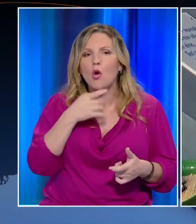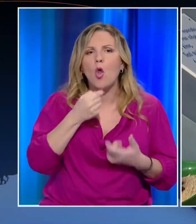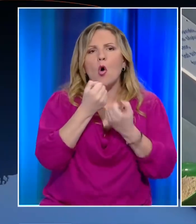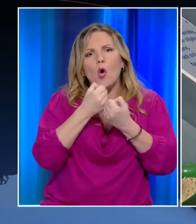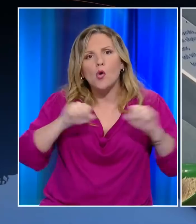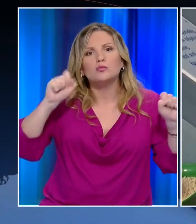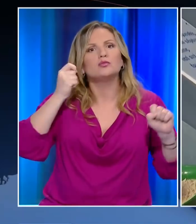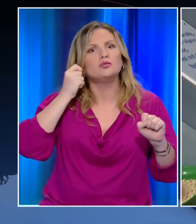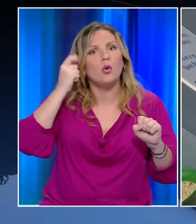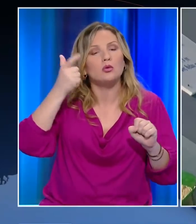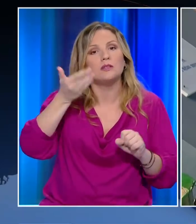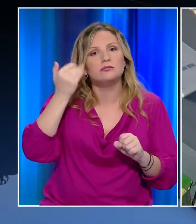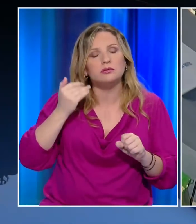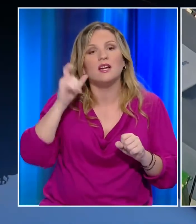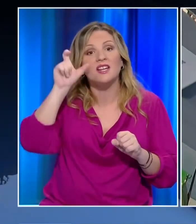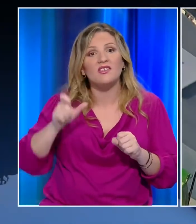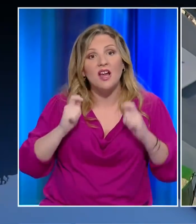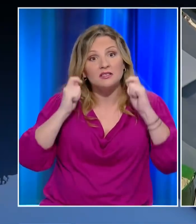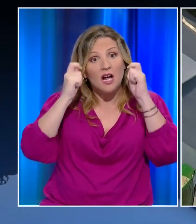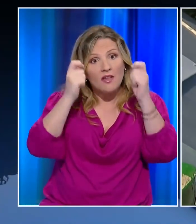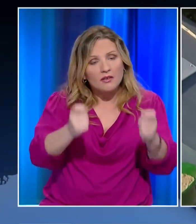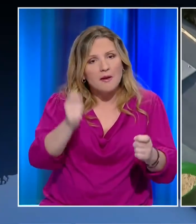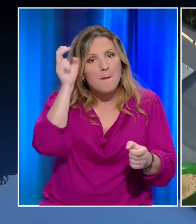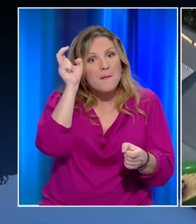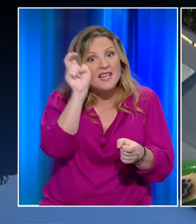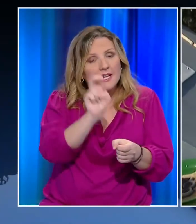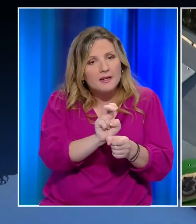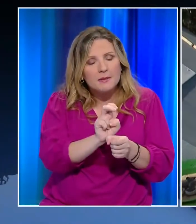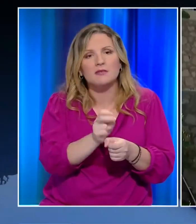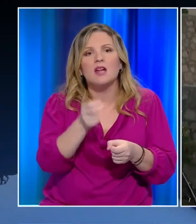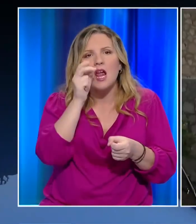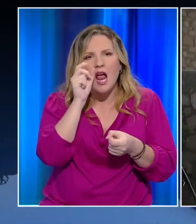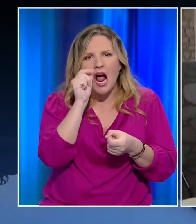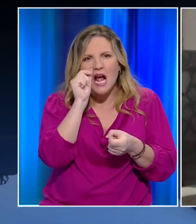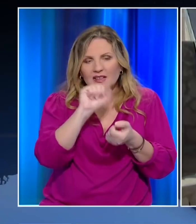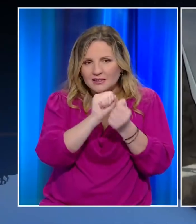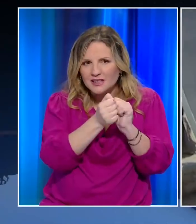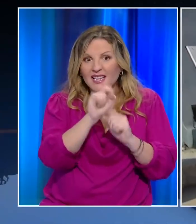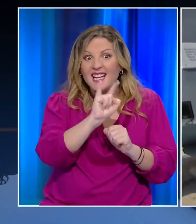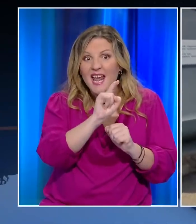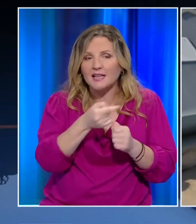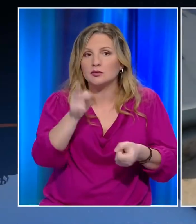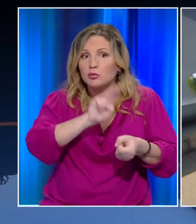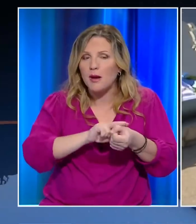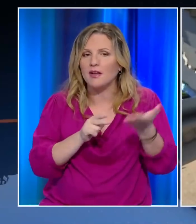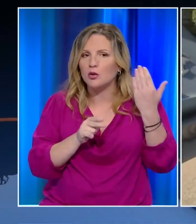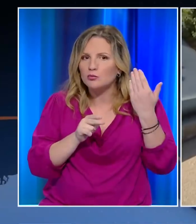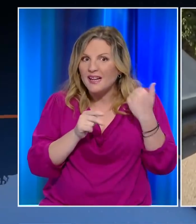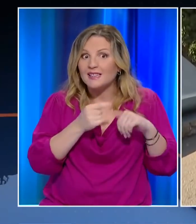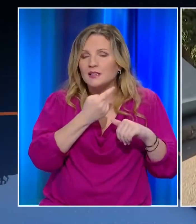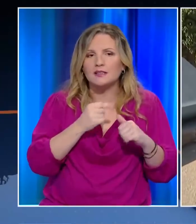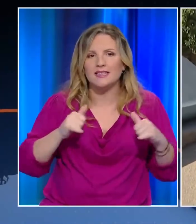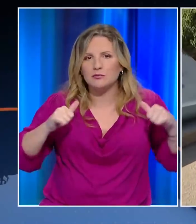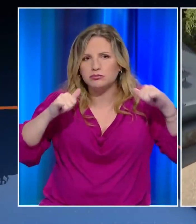Παναστατικού Απελευθερωτικού Κινήματος και κατέθεσε στεφάνι στη μνήμη του ηρωικούς μηναγού Κωνσταντίνου Λιάκη που έχασε τη ζωή του όταν στη διάρκεια